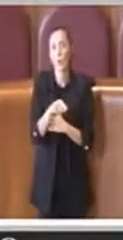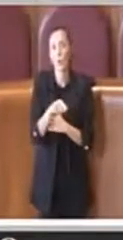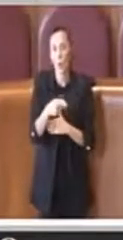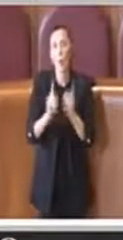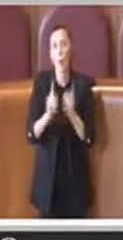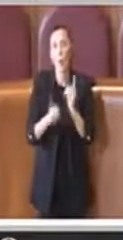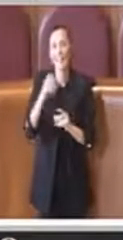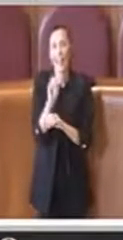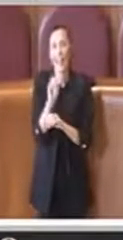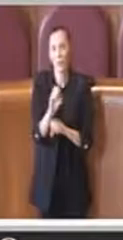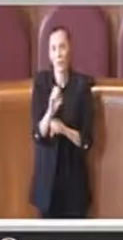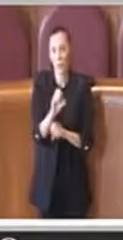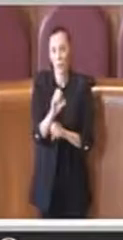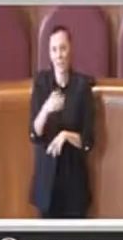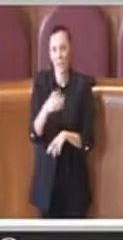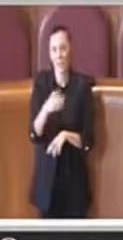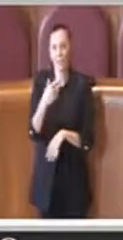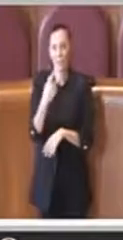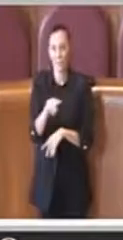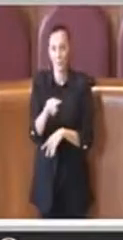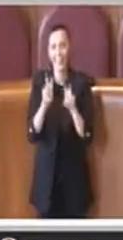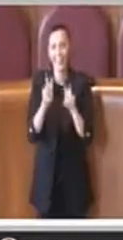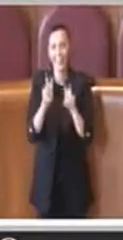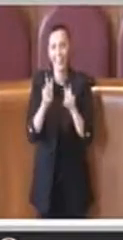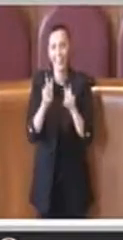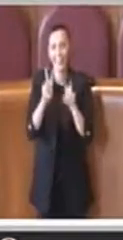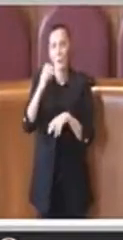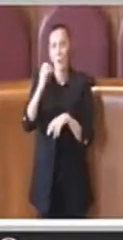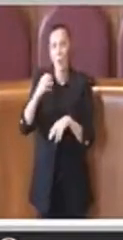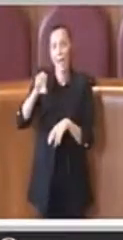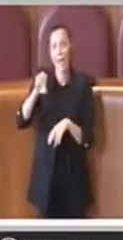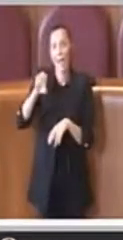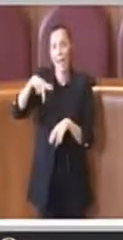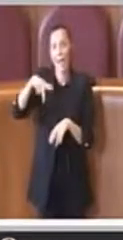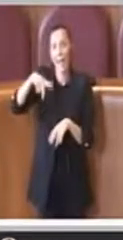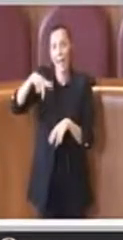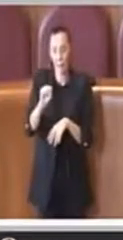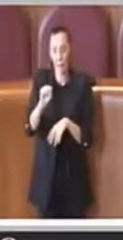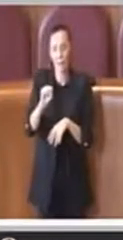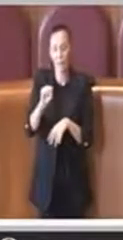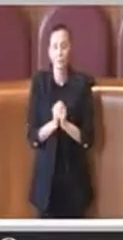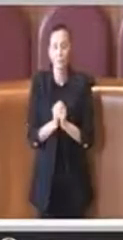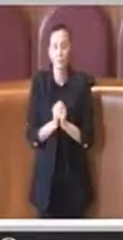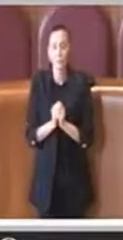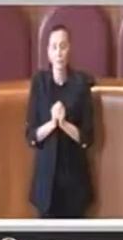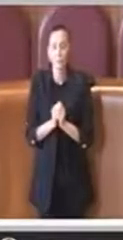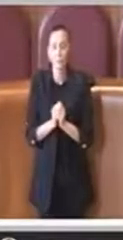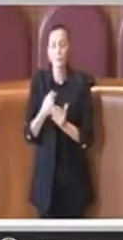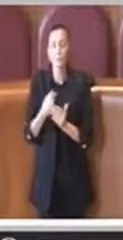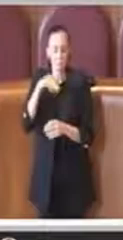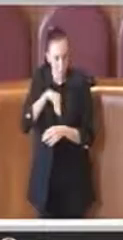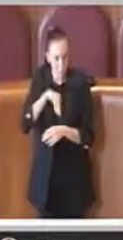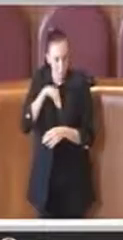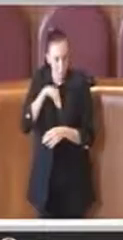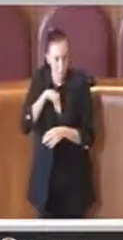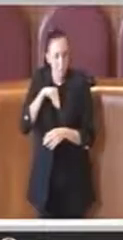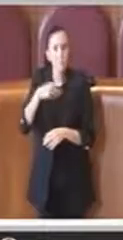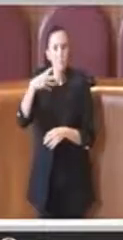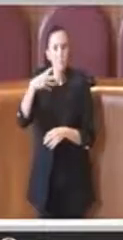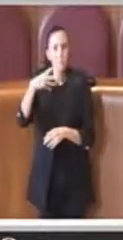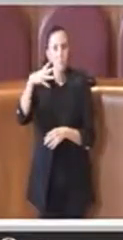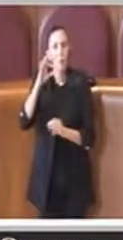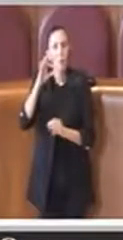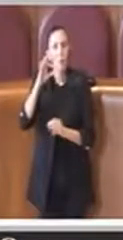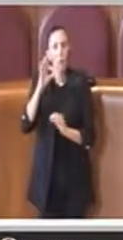'assessorato Politiche Educative, il tema dell'OEPA, consapevoli che la figura dell'OEPA non